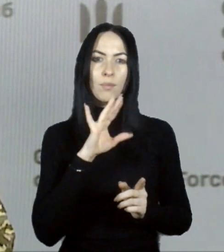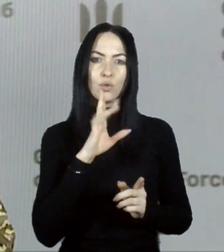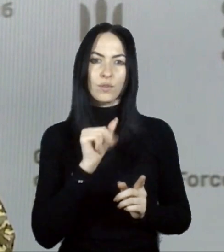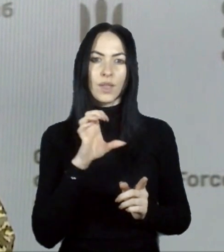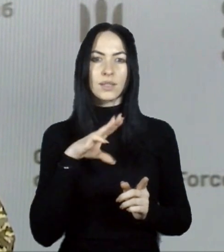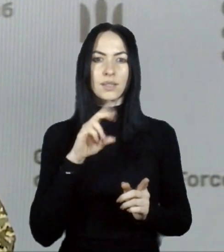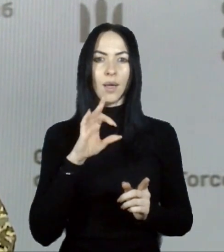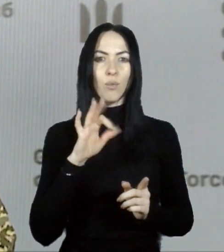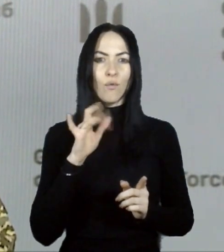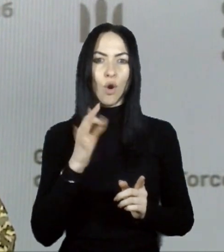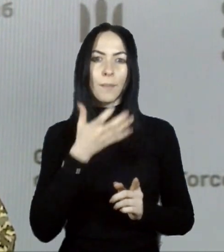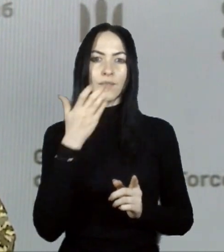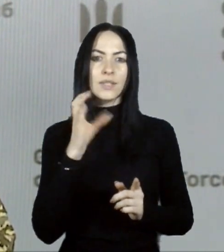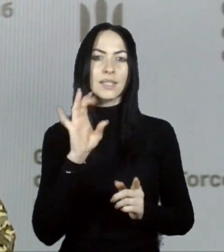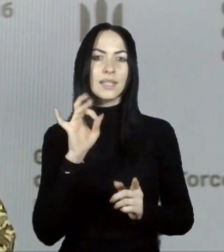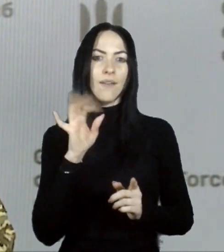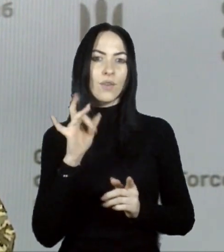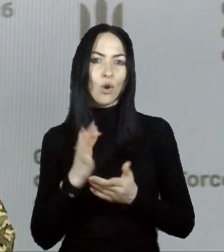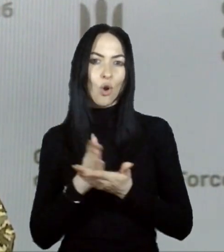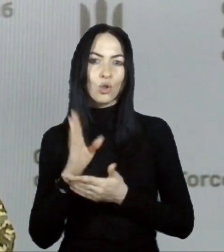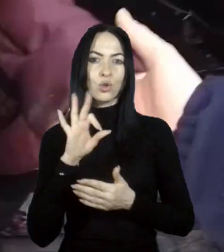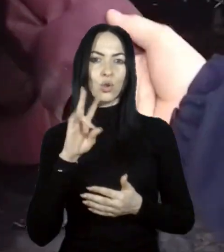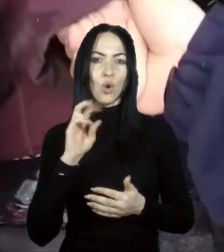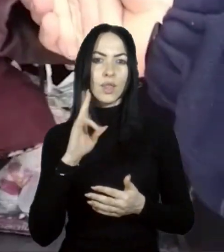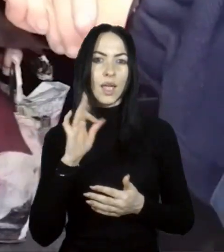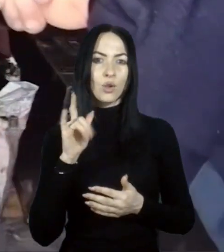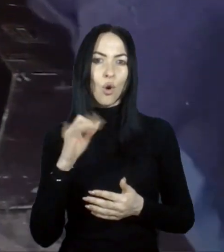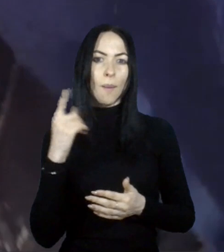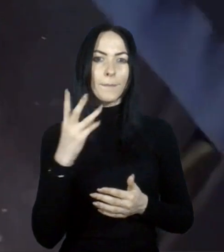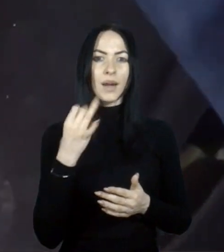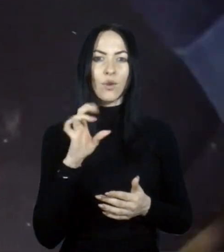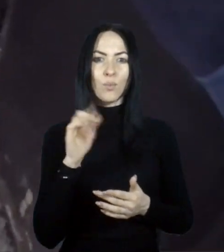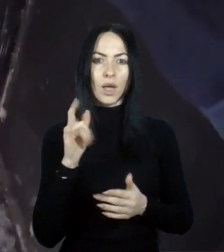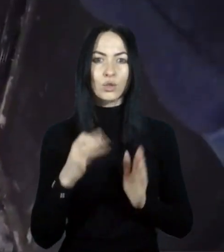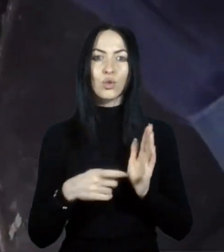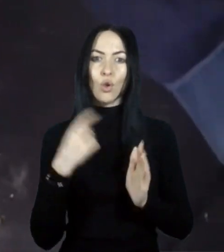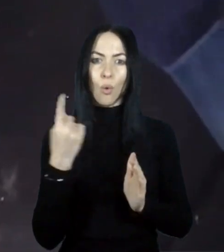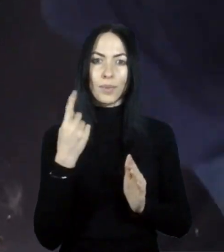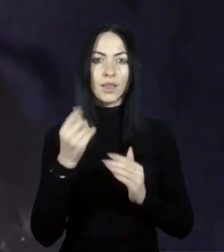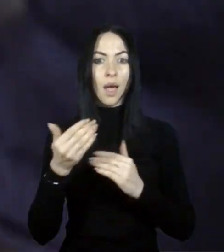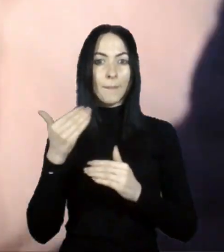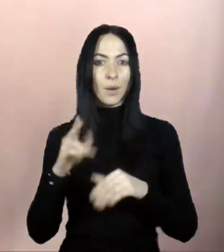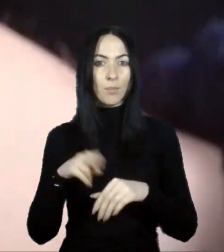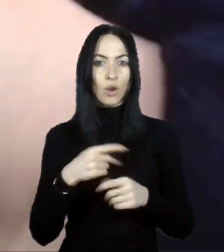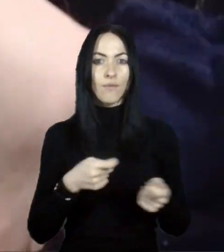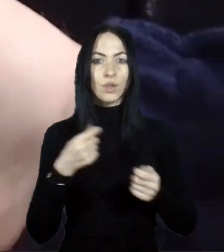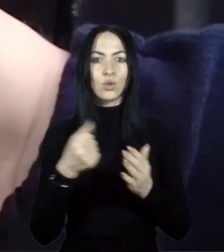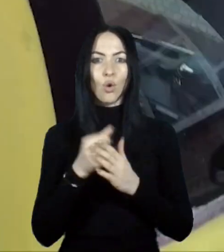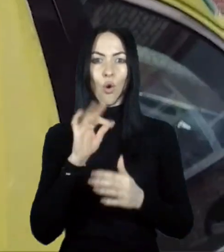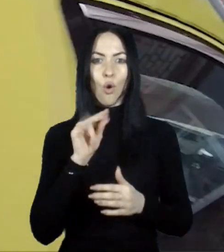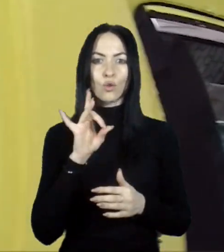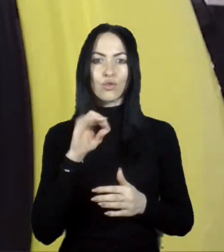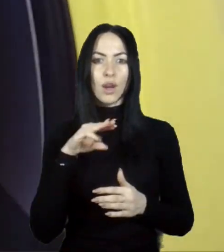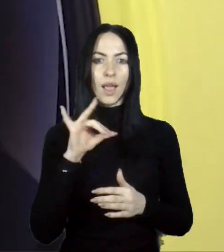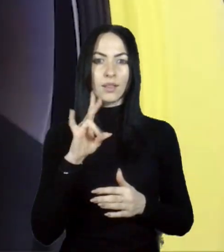-Сєвєрного та Тоненького, Первомайського, Донецької області. Напередодні поліцейські вивезли до Очеретиного жительку Авдіївки.